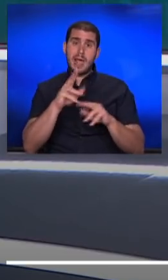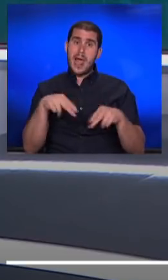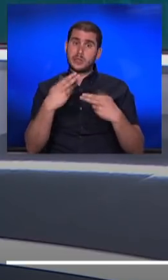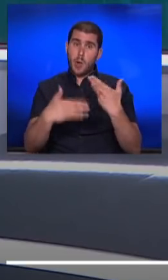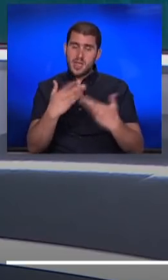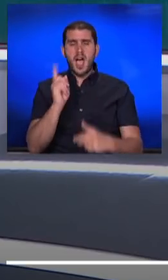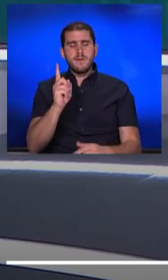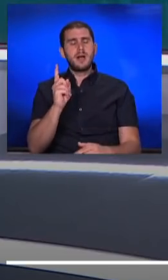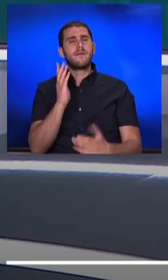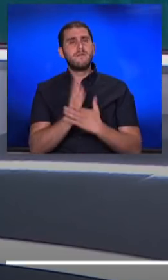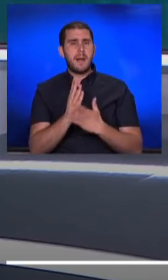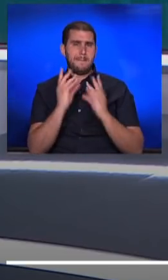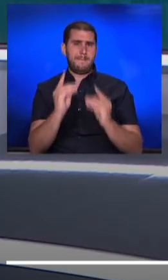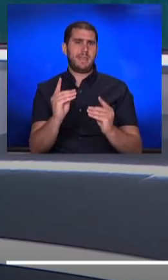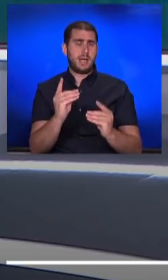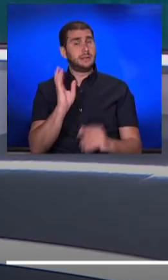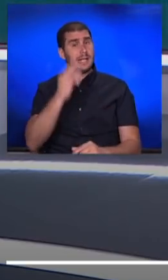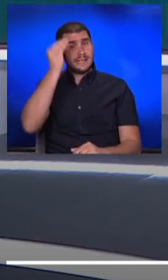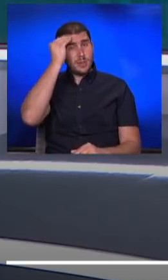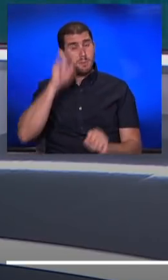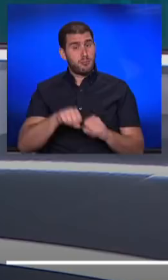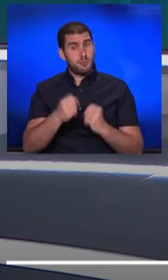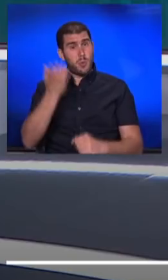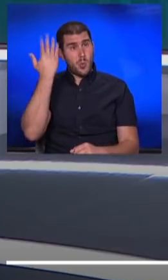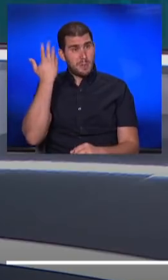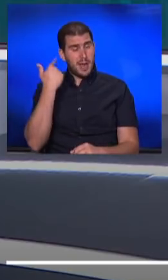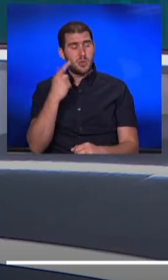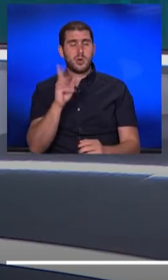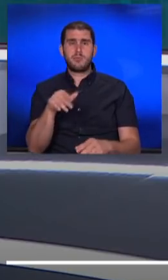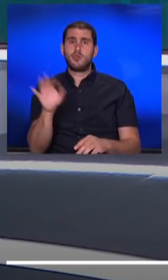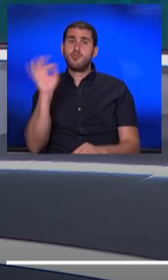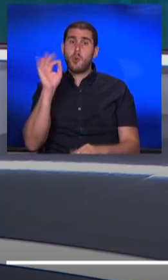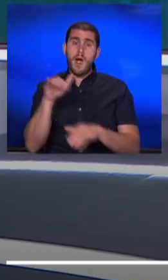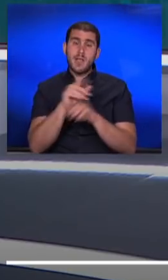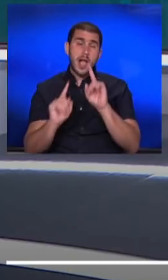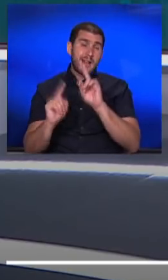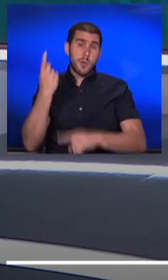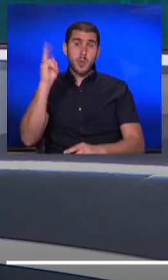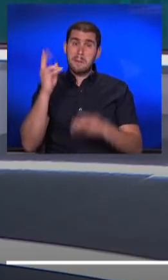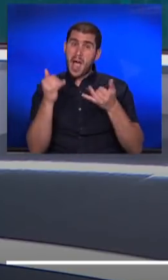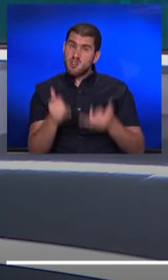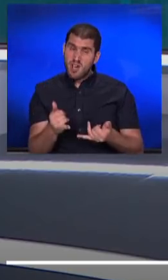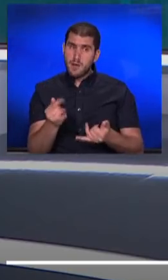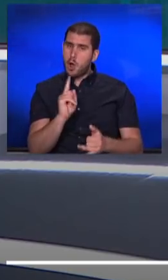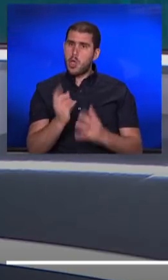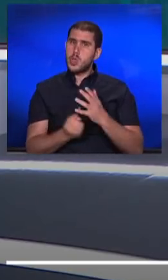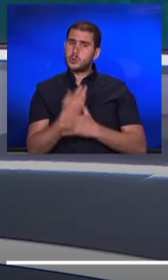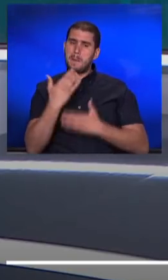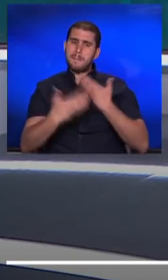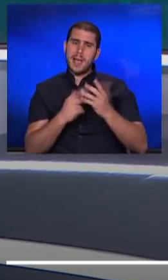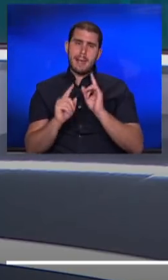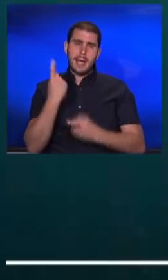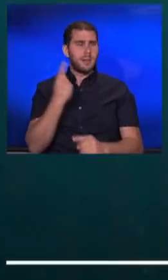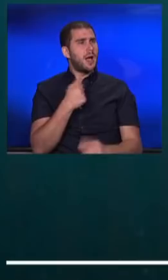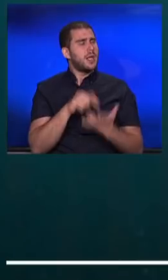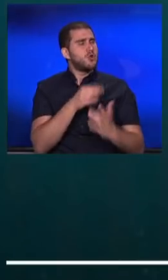אבל הוא כבר מאוד בדרך לשם. וגם צריך לזכור שבמשברים קודמים שהיינו בשורפת לה הרבה יותר גבוהים ממה שאנחנו נמצאים היום, לא נוצרו כאלה צעדים חריגים. ולכן אני